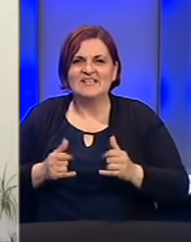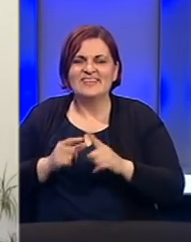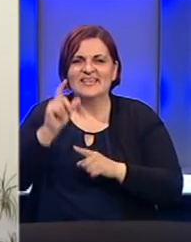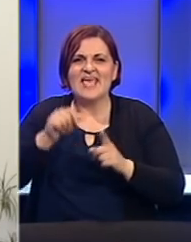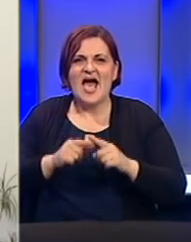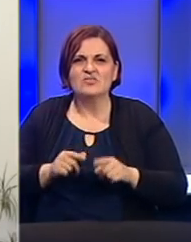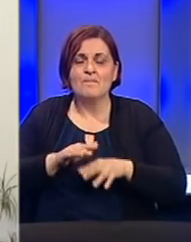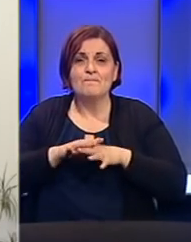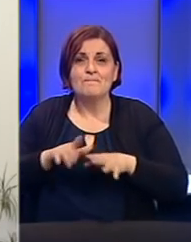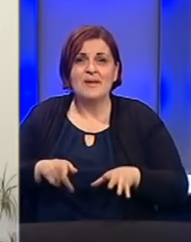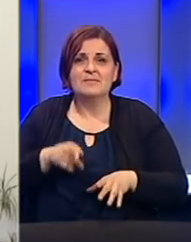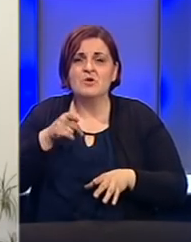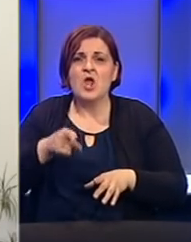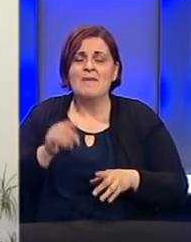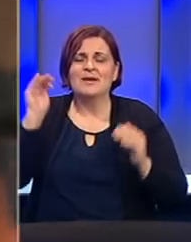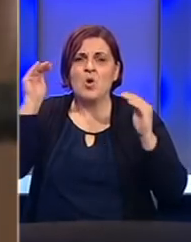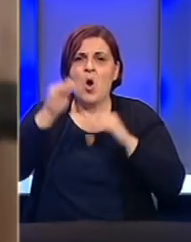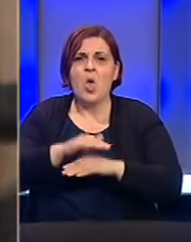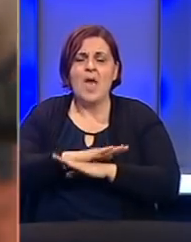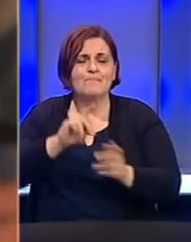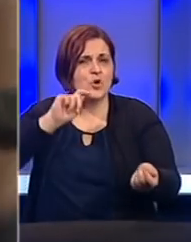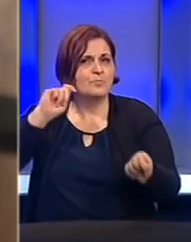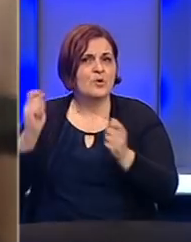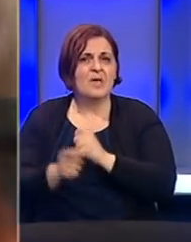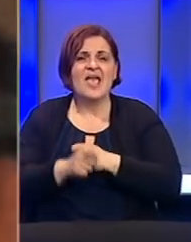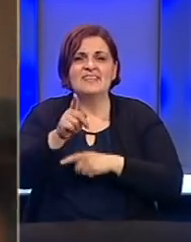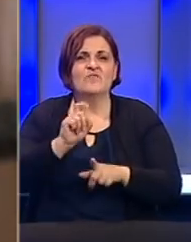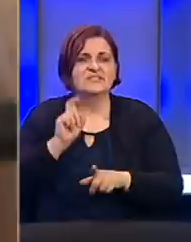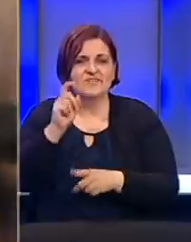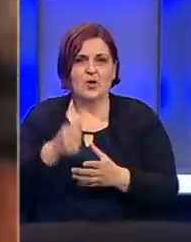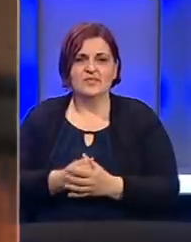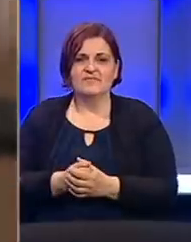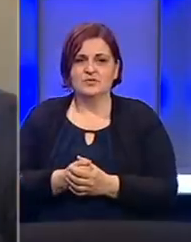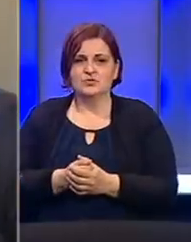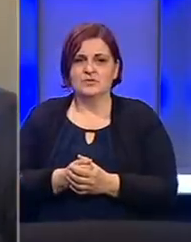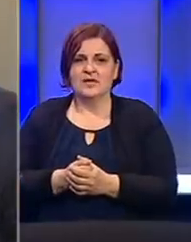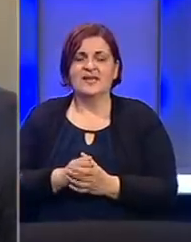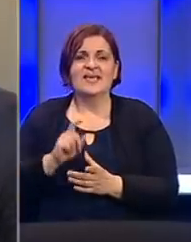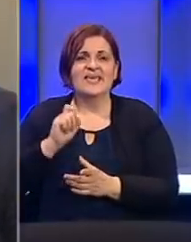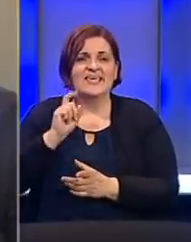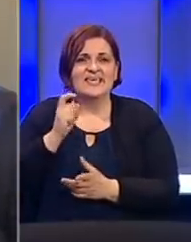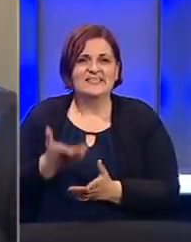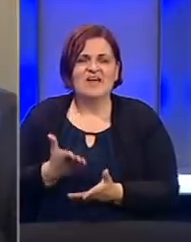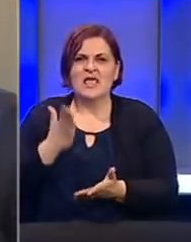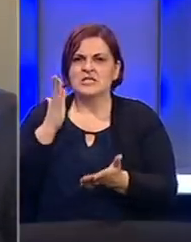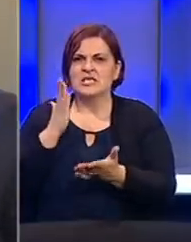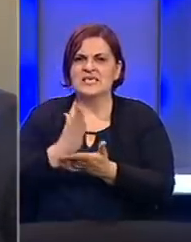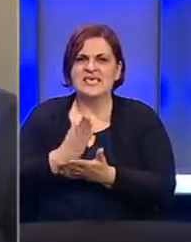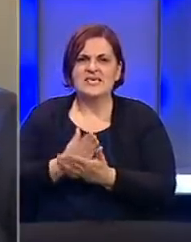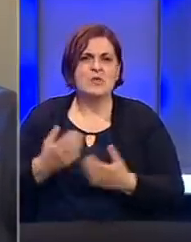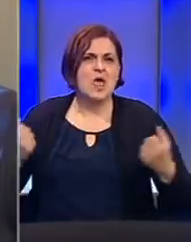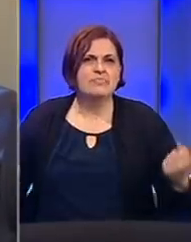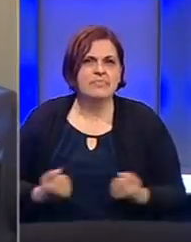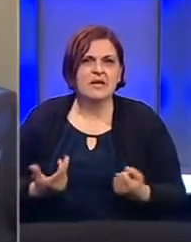pandemija je doslovno preko noći potpuno promijenila njegovu svakodnevnicu. Svaki dan sam ono bio ili na